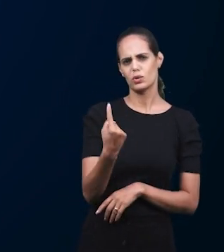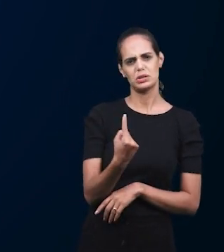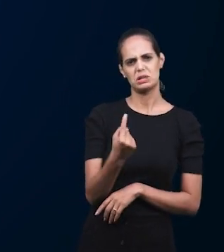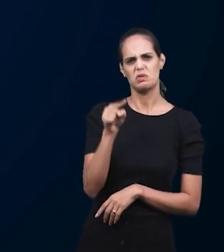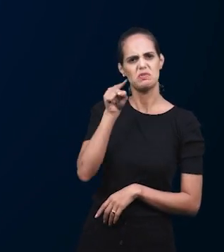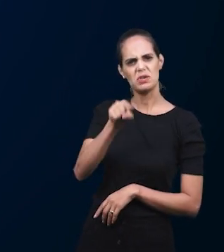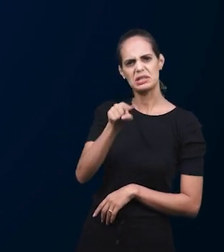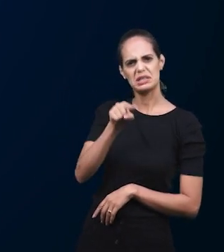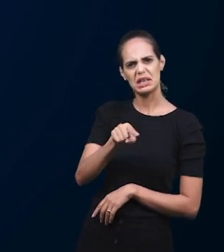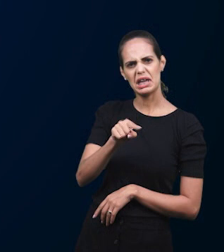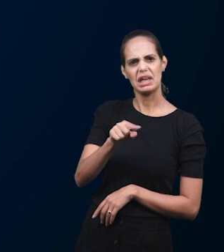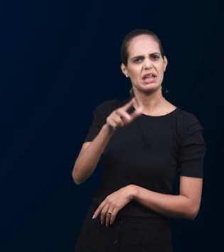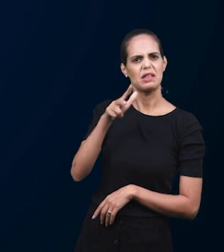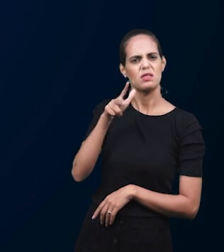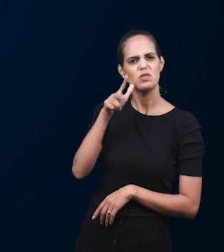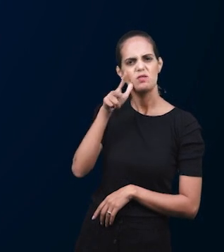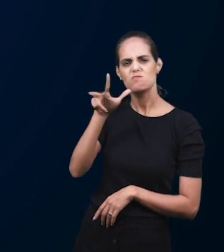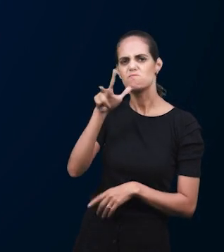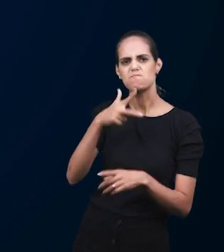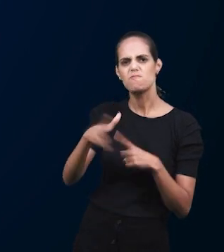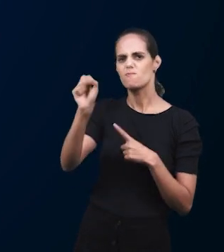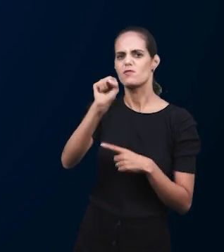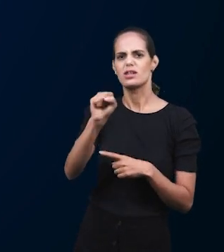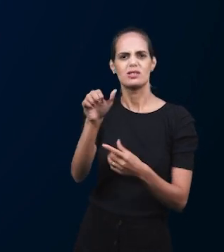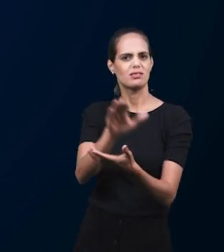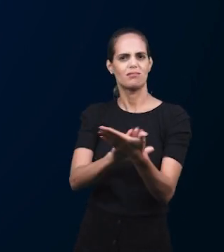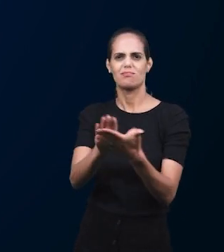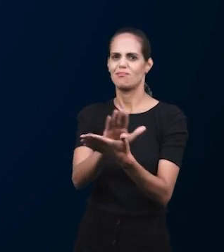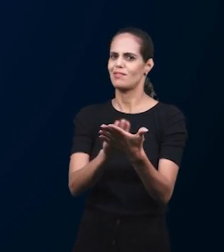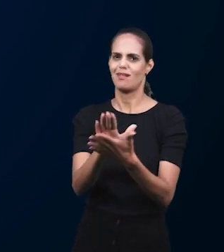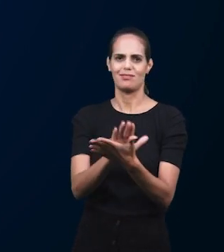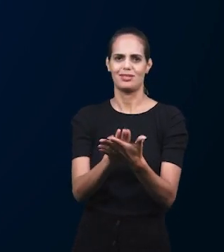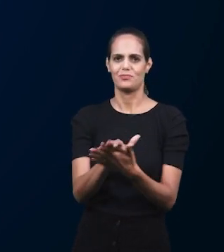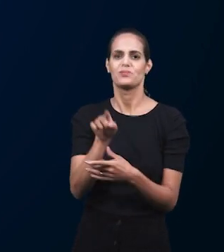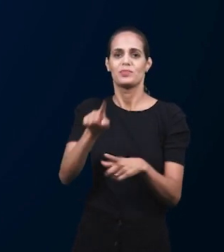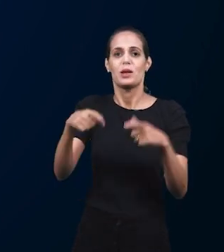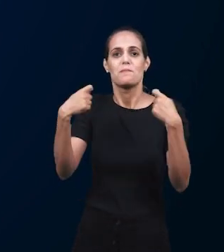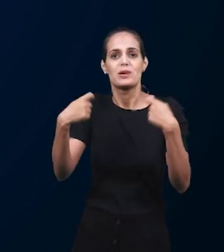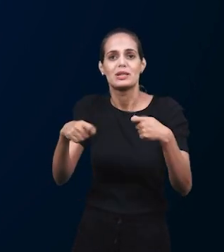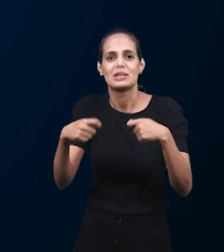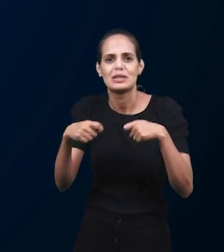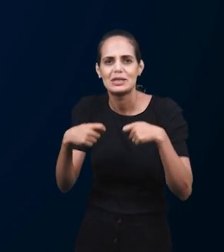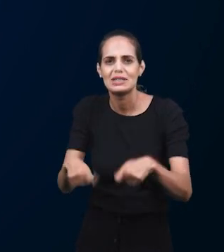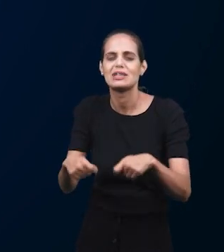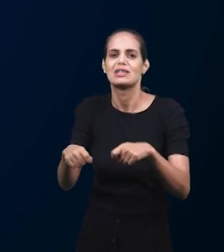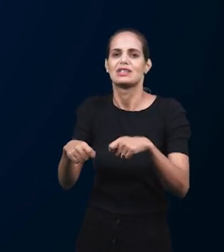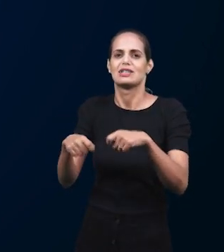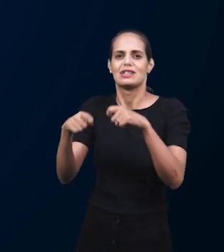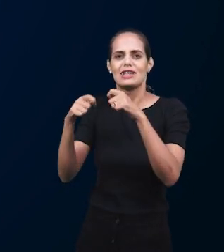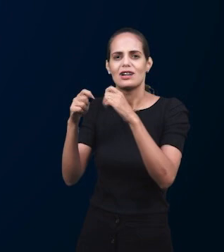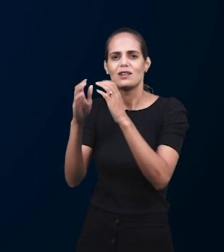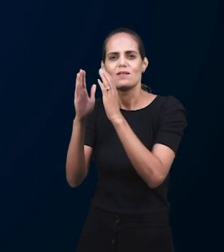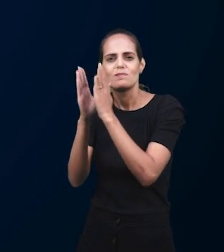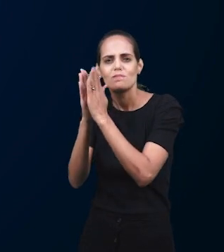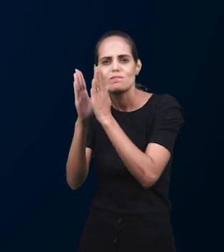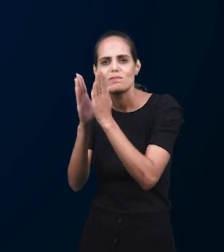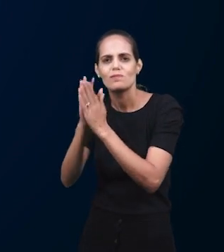ответы не всегда мы сразу не получаем, поэтому в теле Господь открывает,